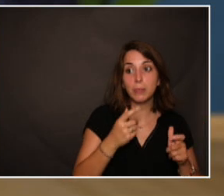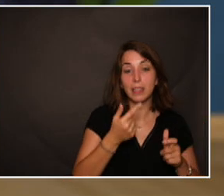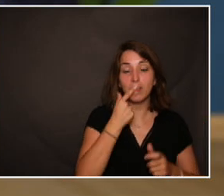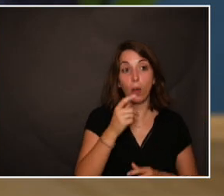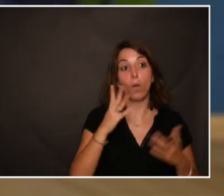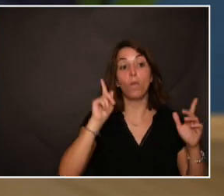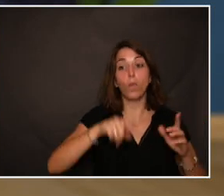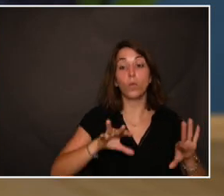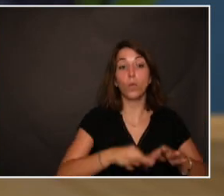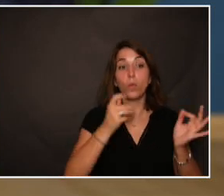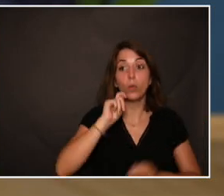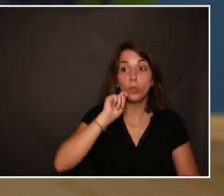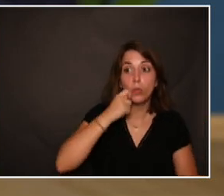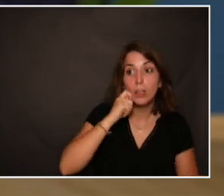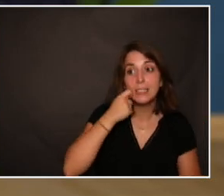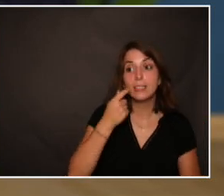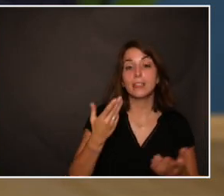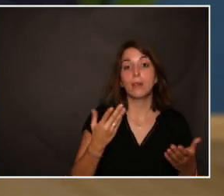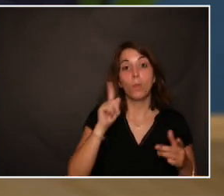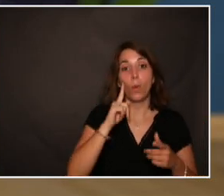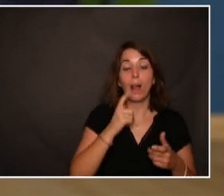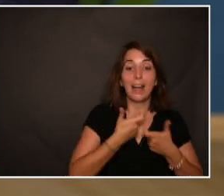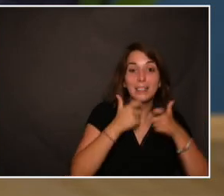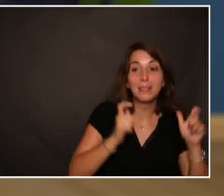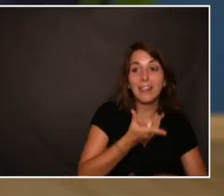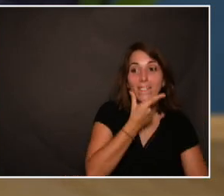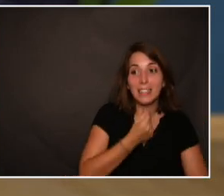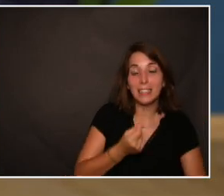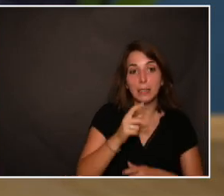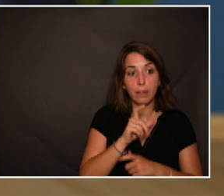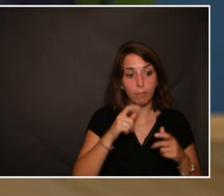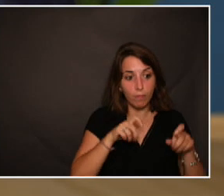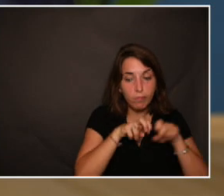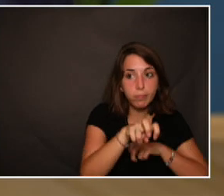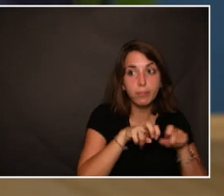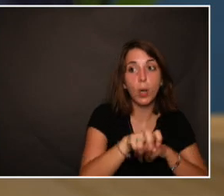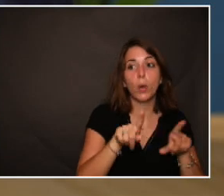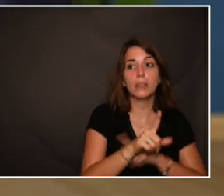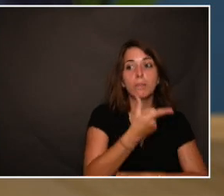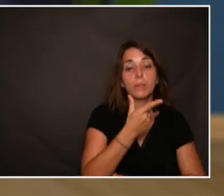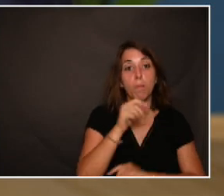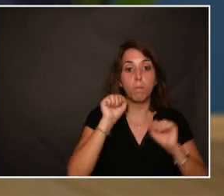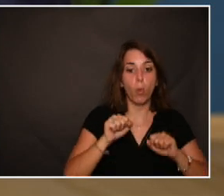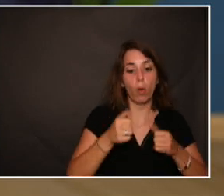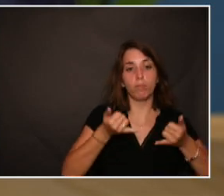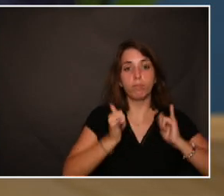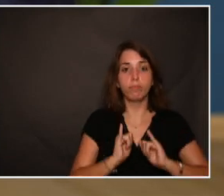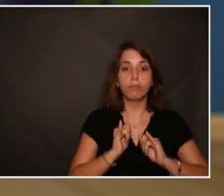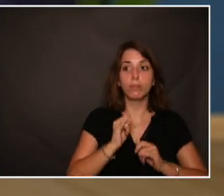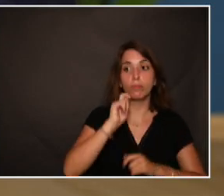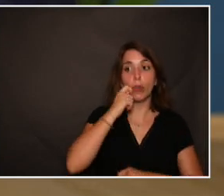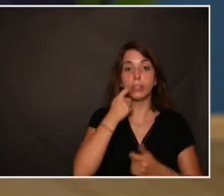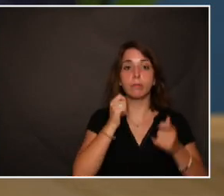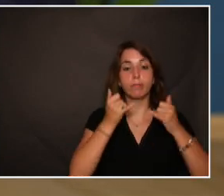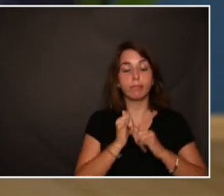dentiste si besoin qu'il y une accessibilité facilitée et avoir la possibilité de s'asseoir chez le dentiste. Il faut